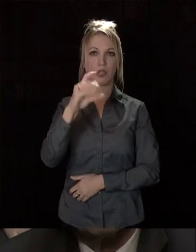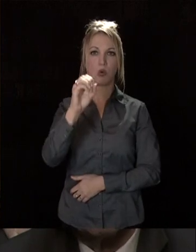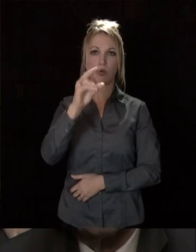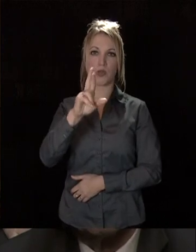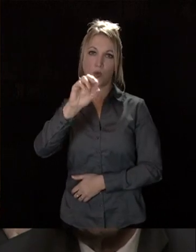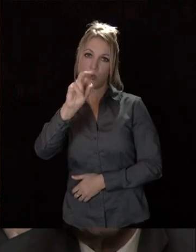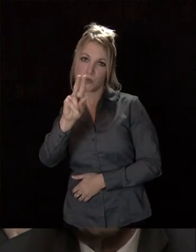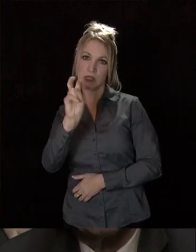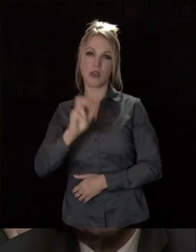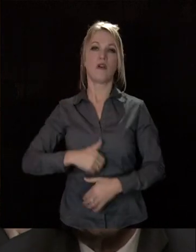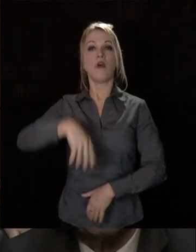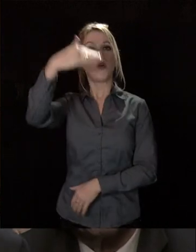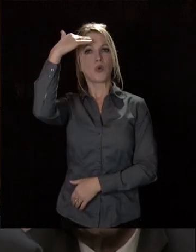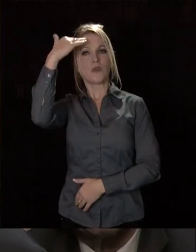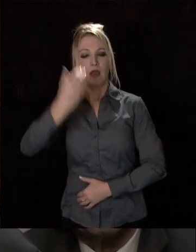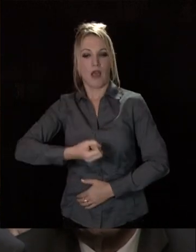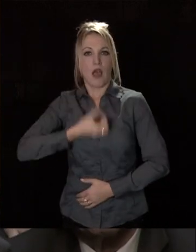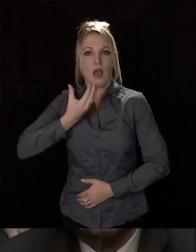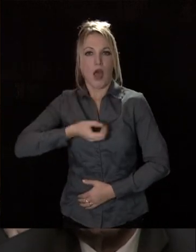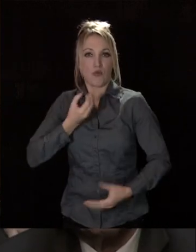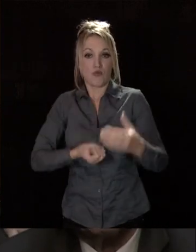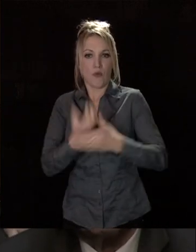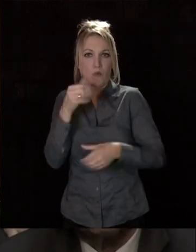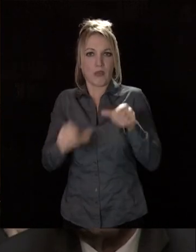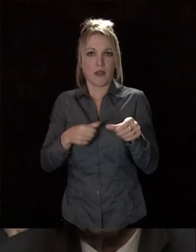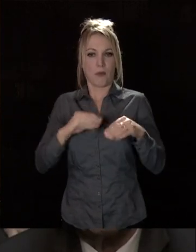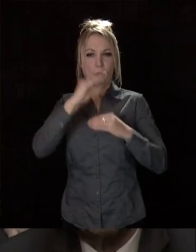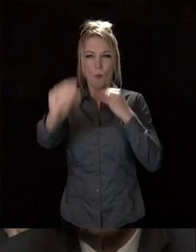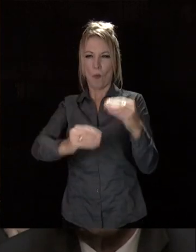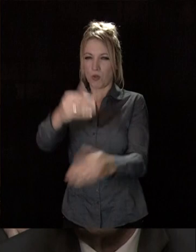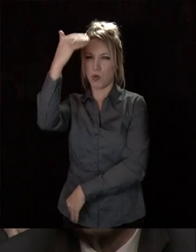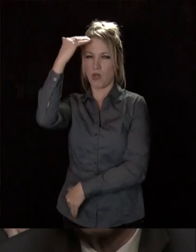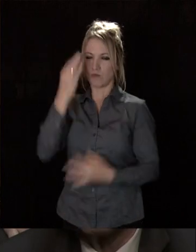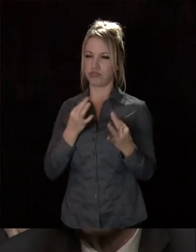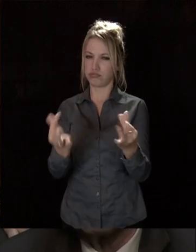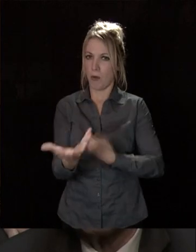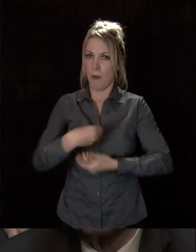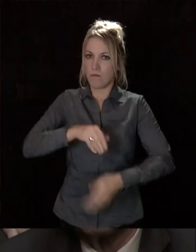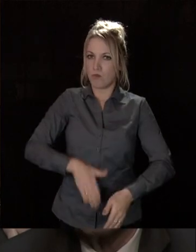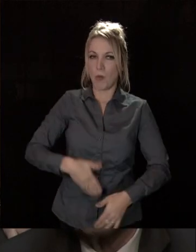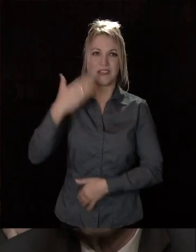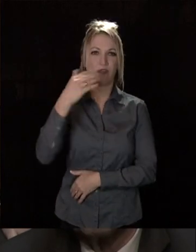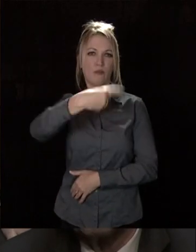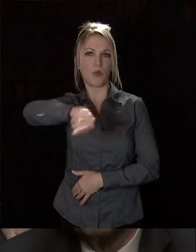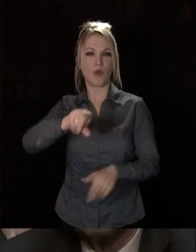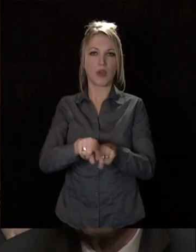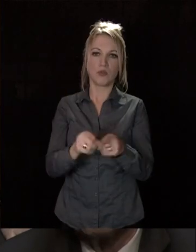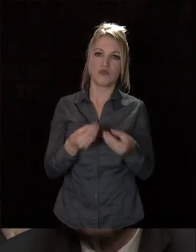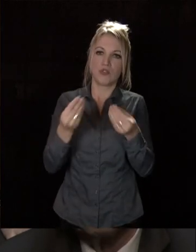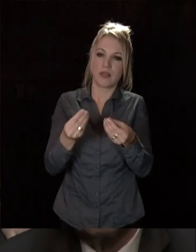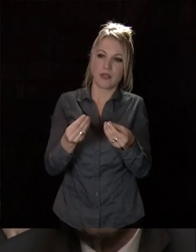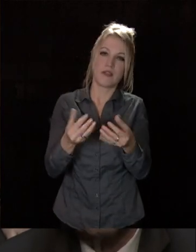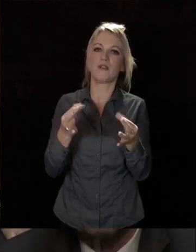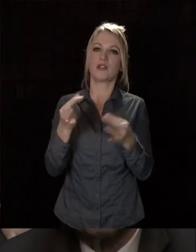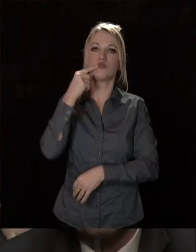l'un des plus fins connaisseurs d'art contemporain au monde, qui, trop peu d'entre nous le sa, a contribué au rayonnement international